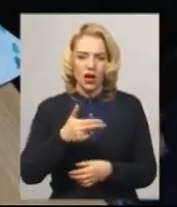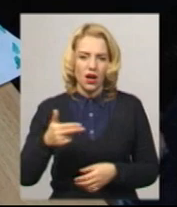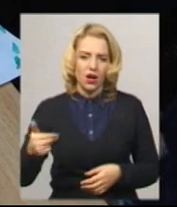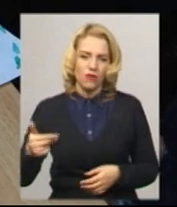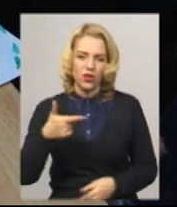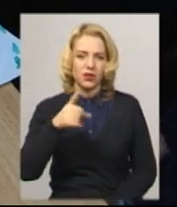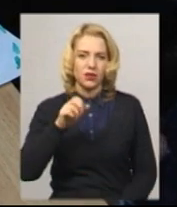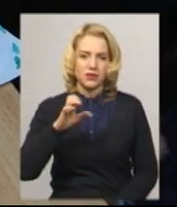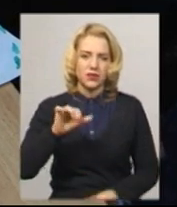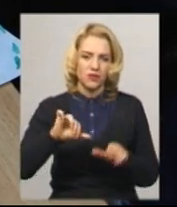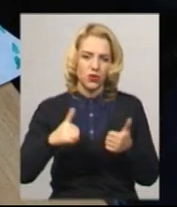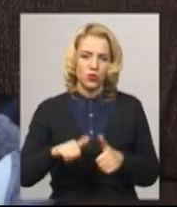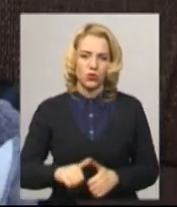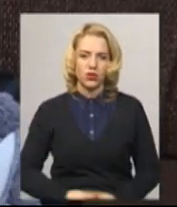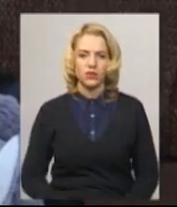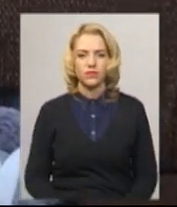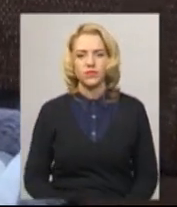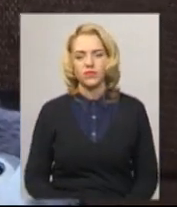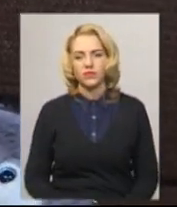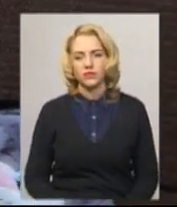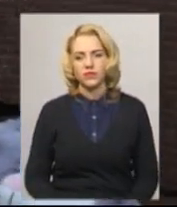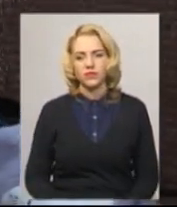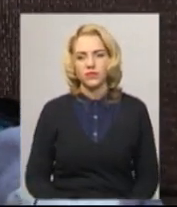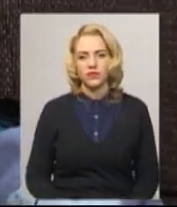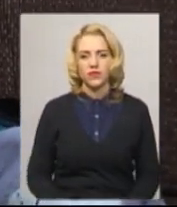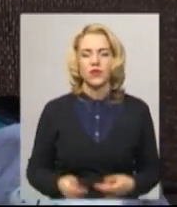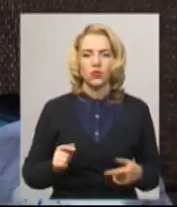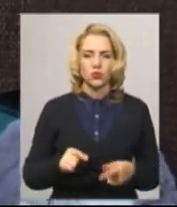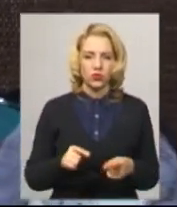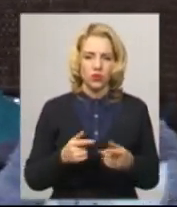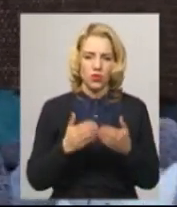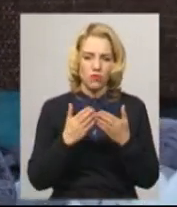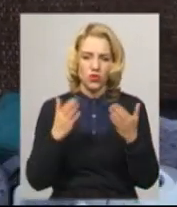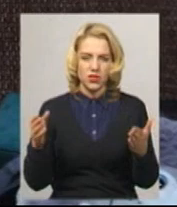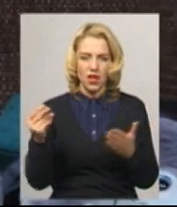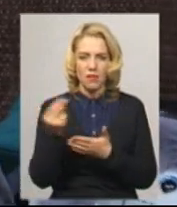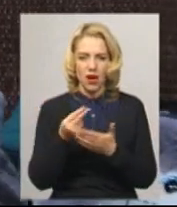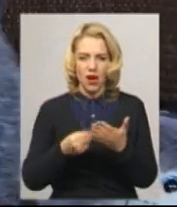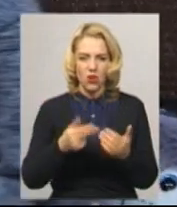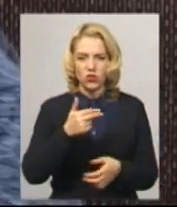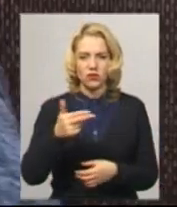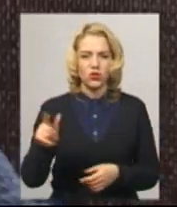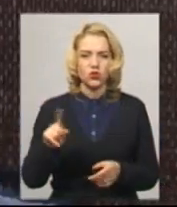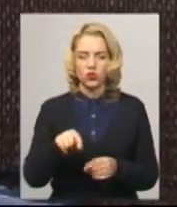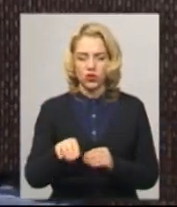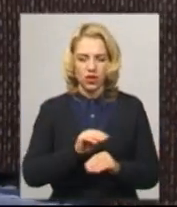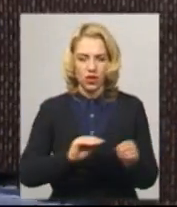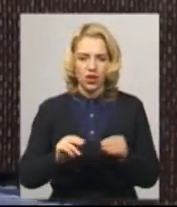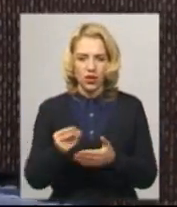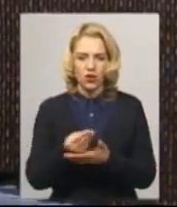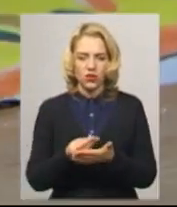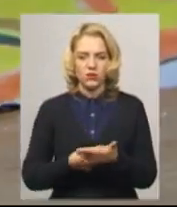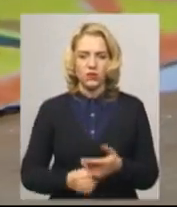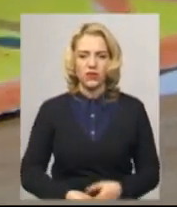фігурки. Їх у них є п'ять. Ти сьогодні вже тут в музеї малюєш аквареллю. Які фігурки ти вже розмалював? Калинчик.